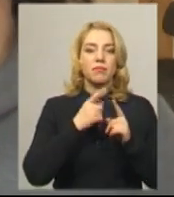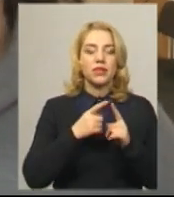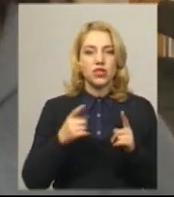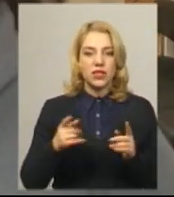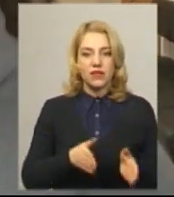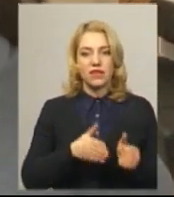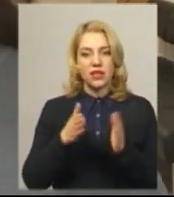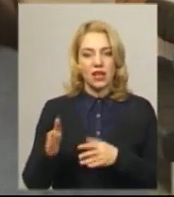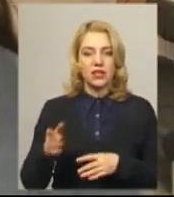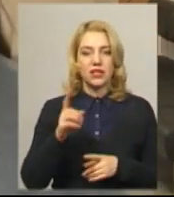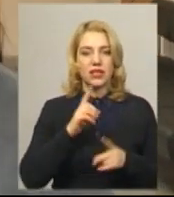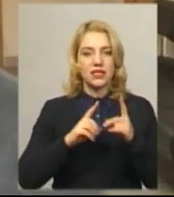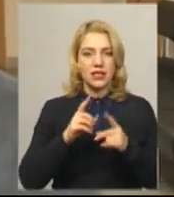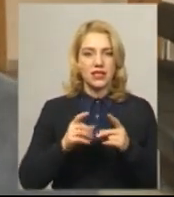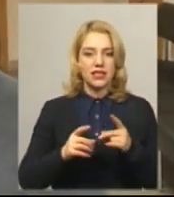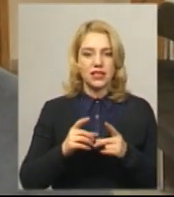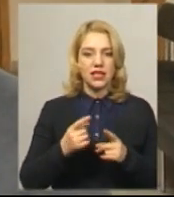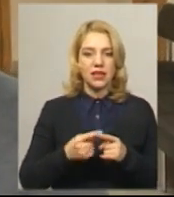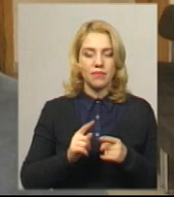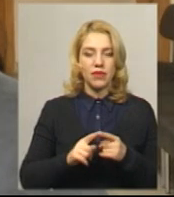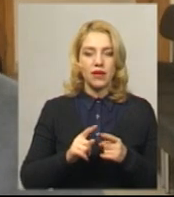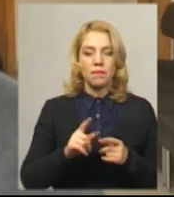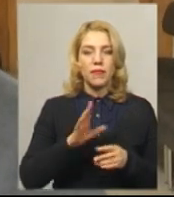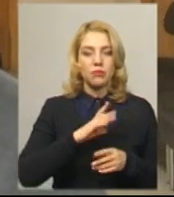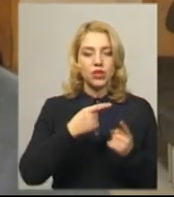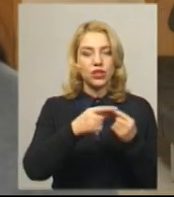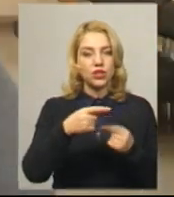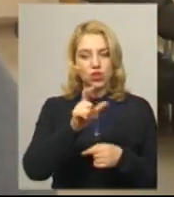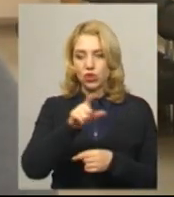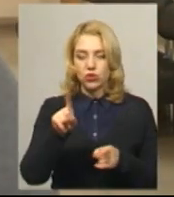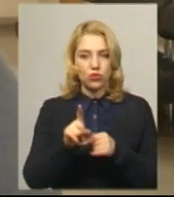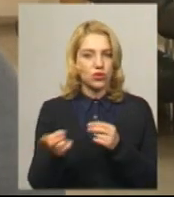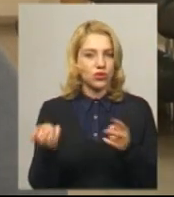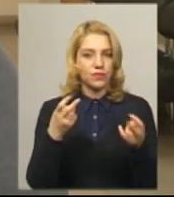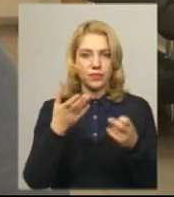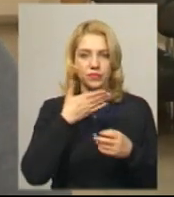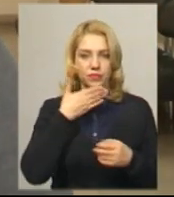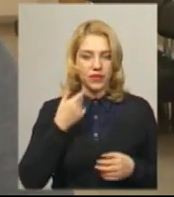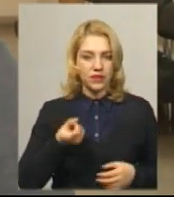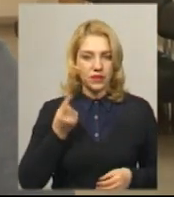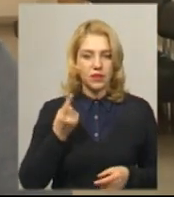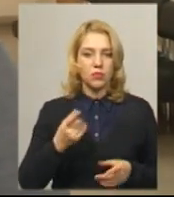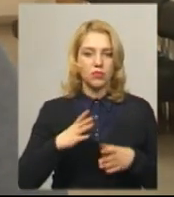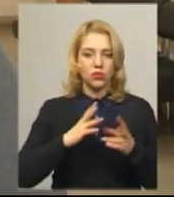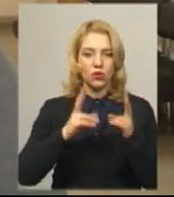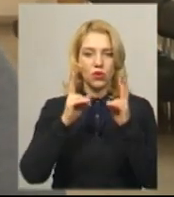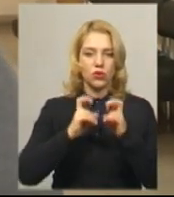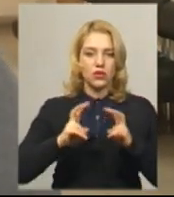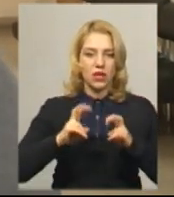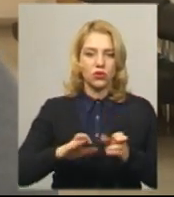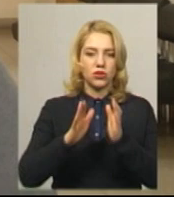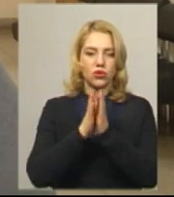засідання було відкладено ще з тих міркувань, що не з'явилися і інші учасники. Було ще розглянуто клопотання